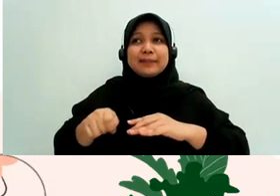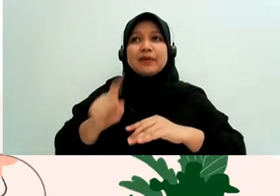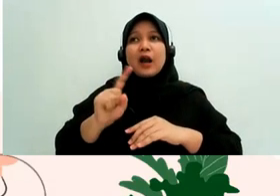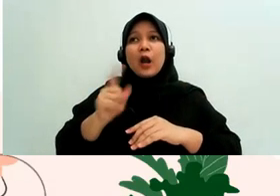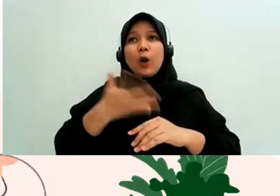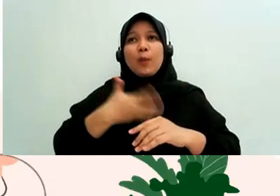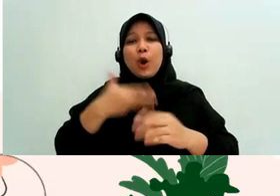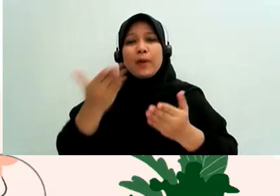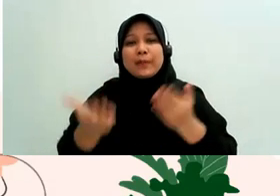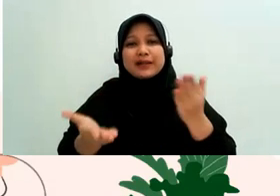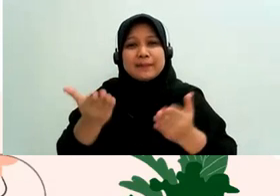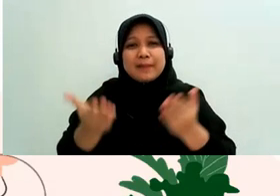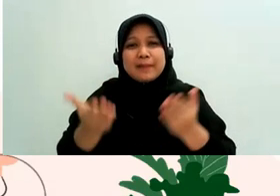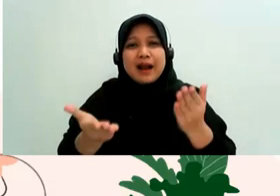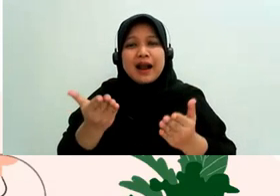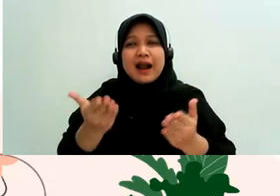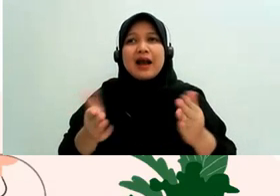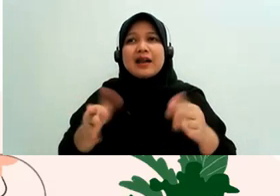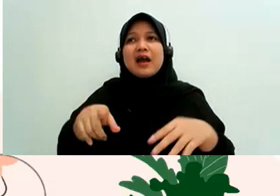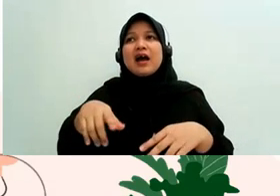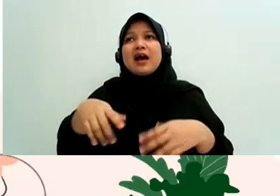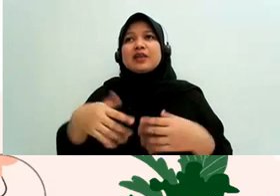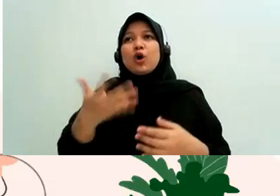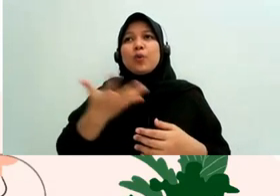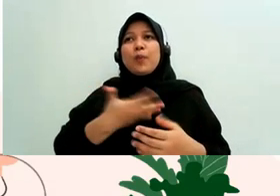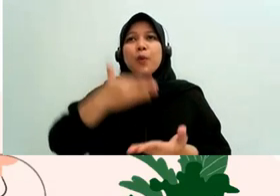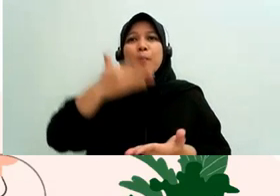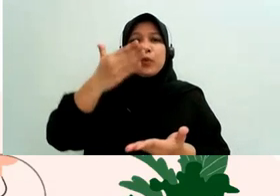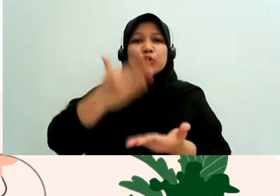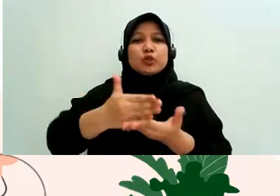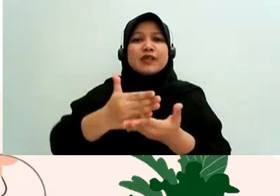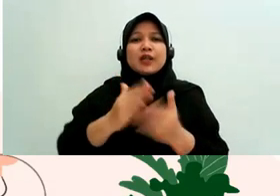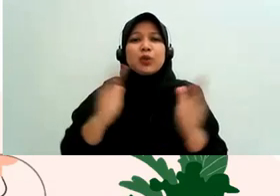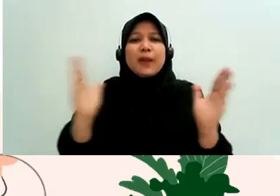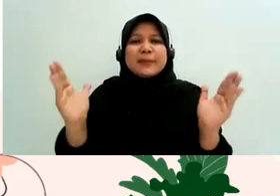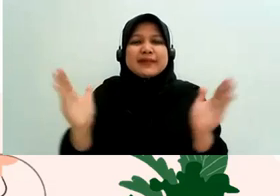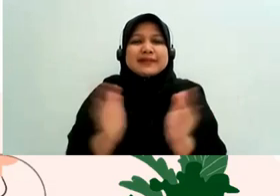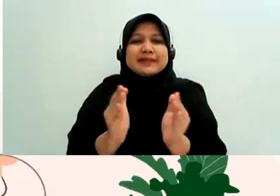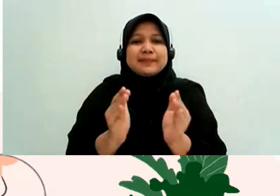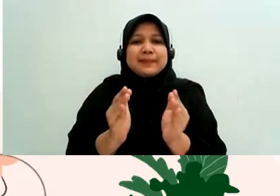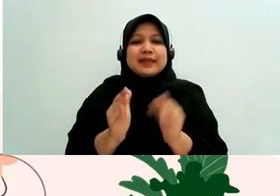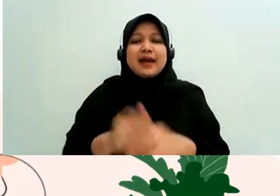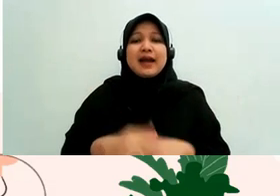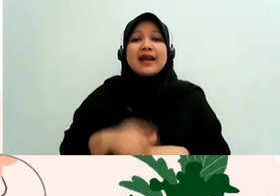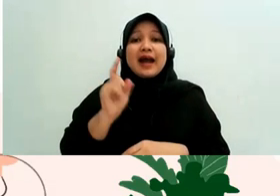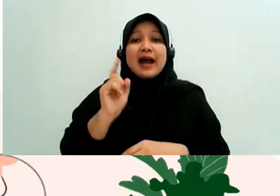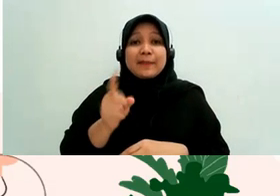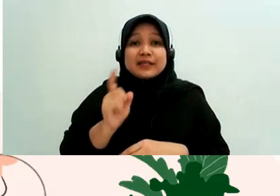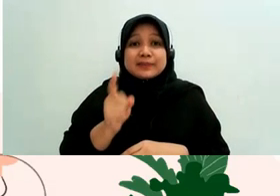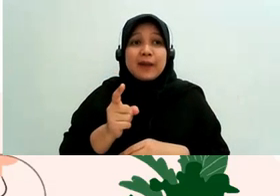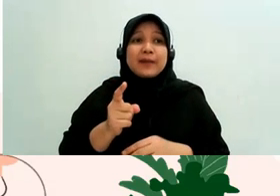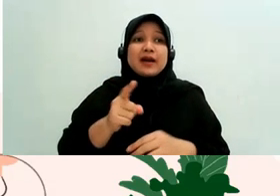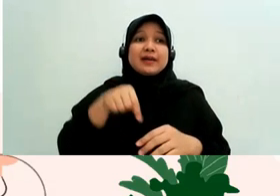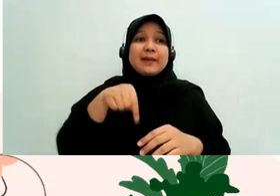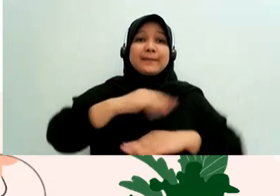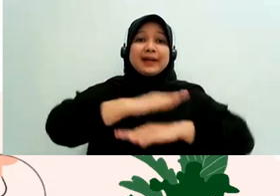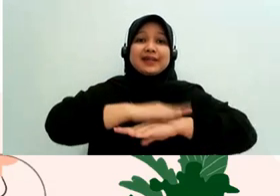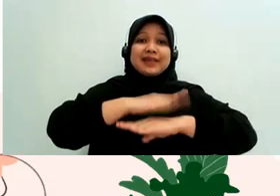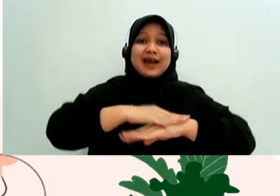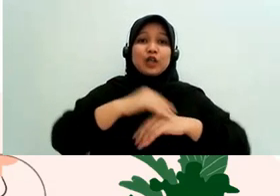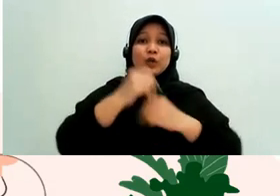kecil gitu ya dan ini berbahaya karena sebetulnya apa yang muncul di media belum tentu sama dengan apa